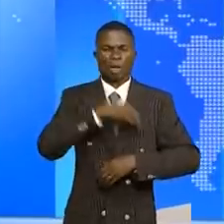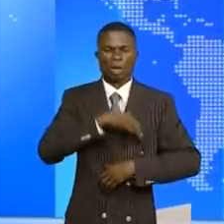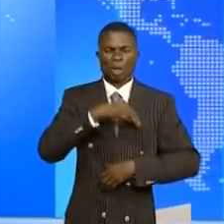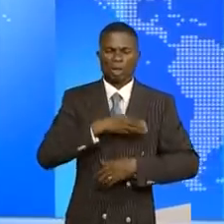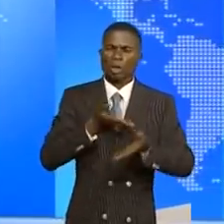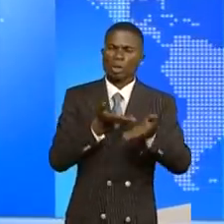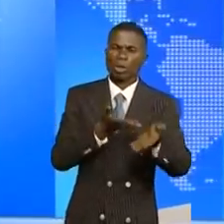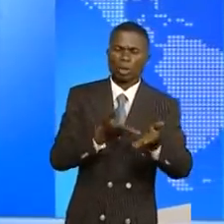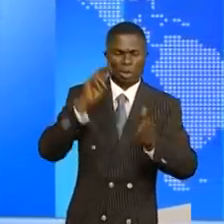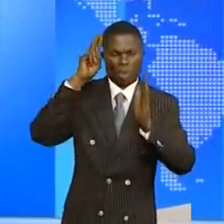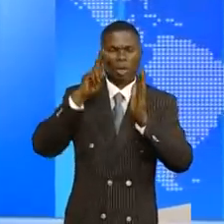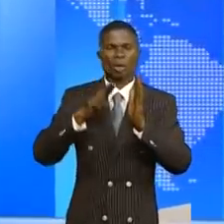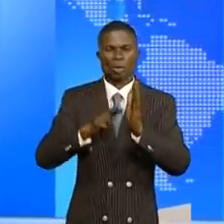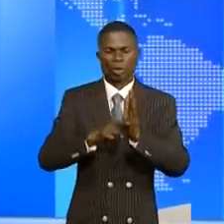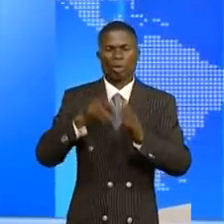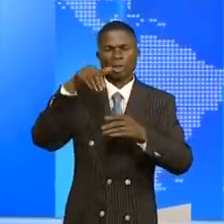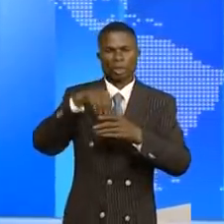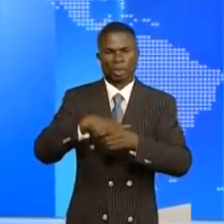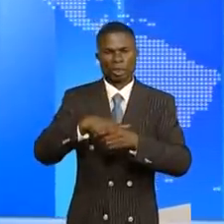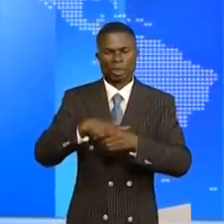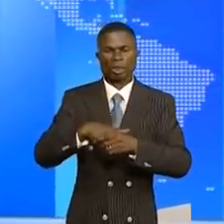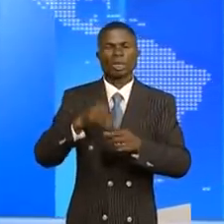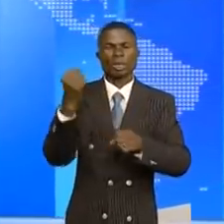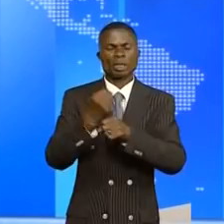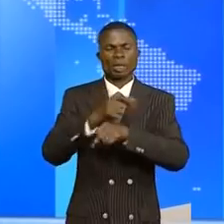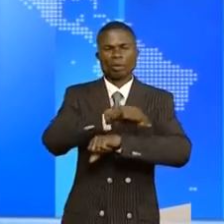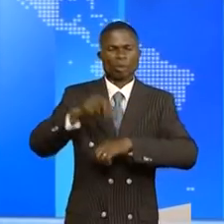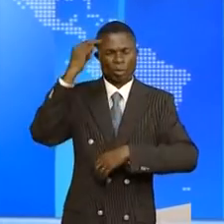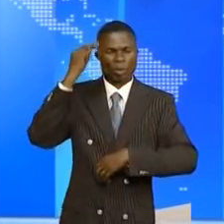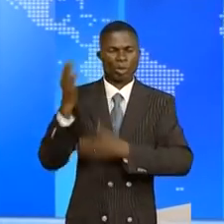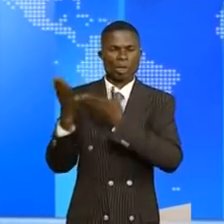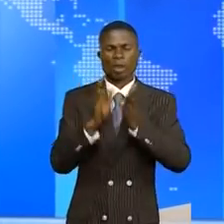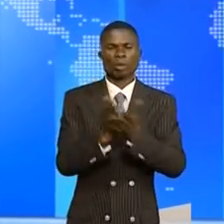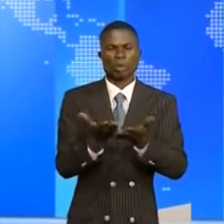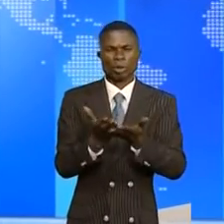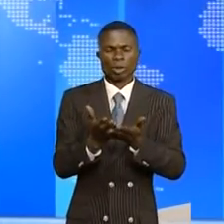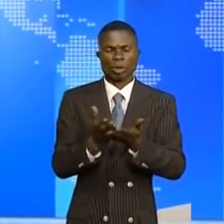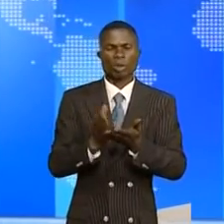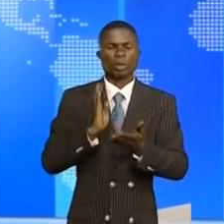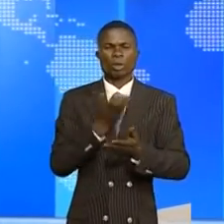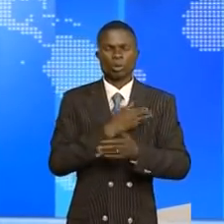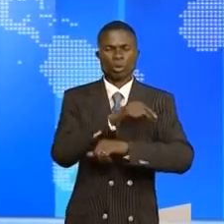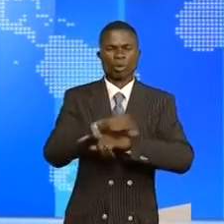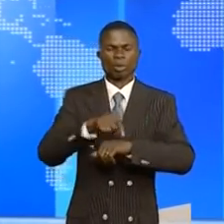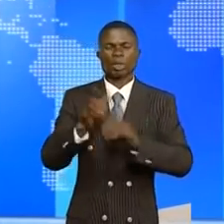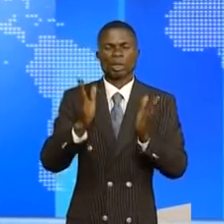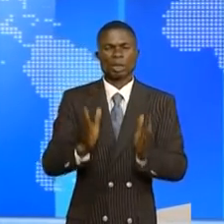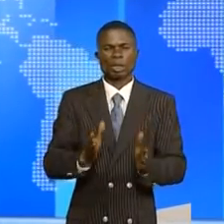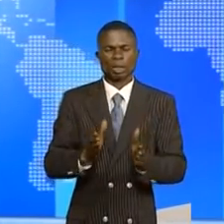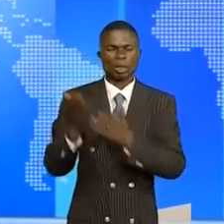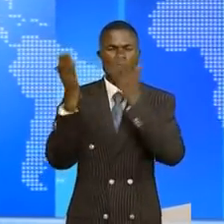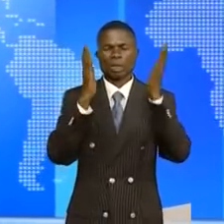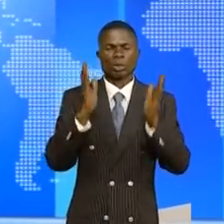voudraient accompagner le gouvernement à travers vos ministères, du Portefeuille, notre tutelle administrative et des